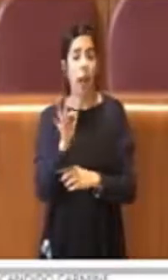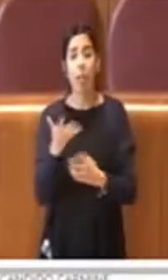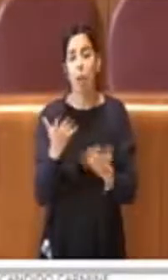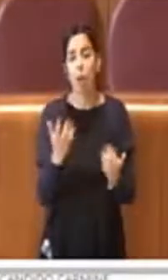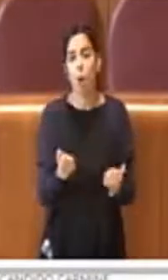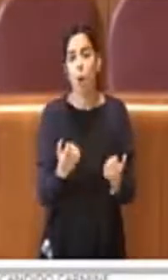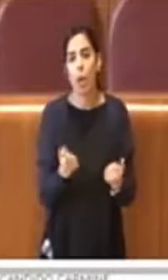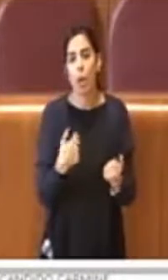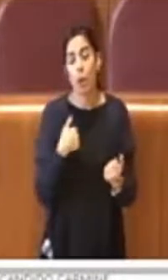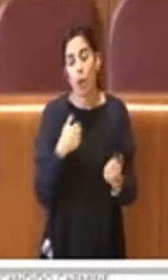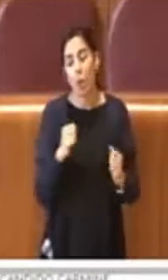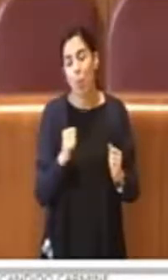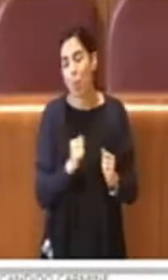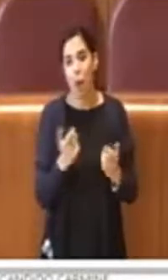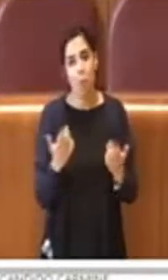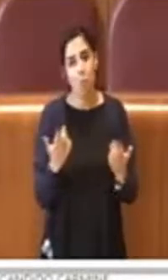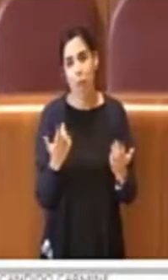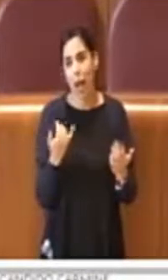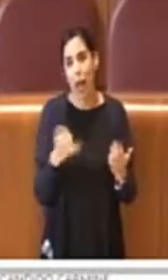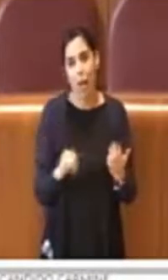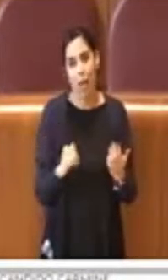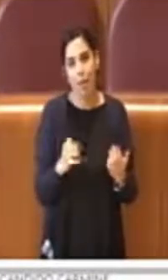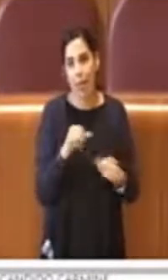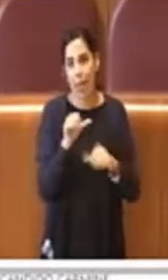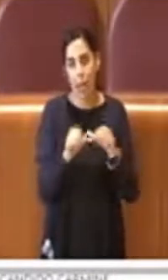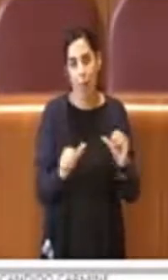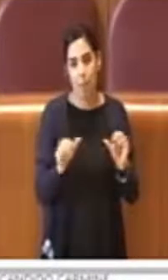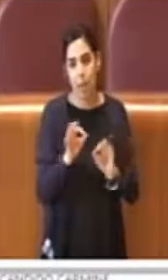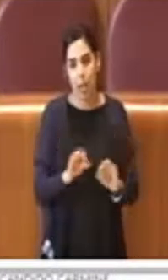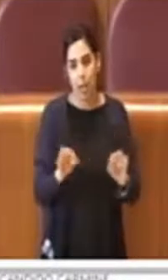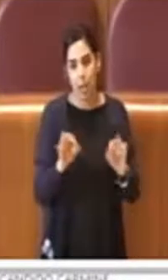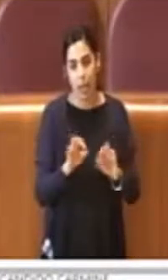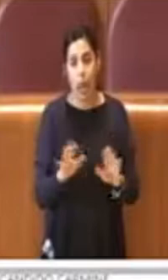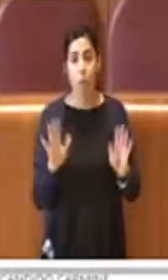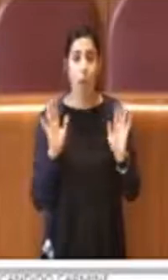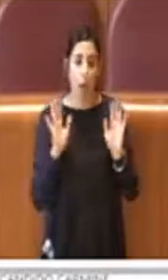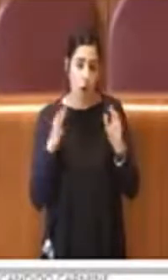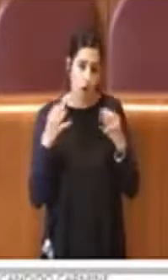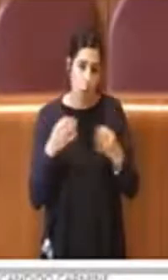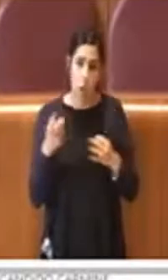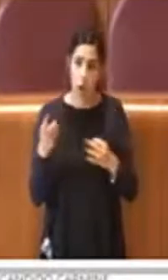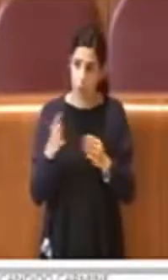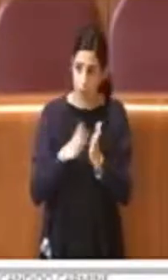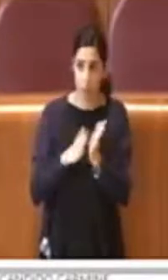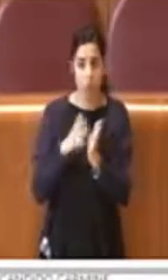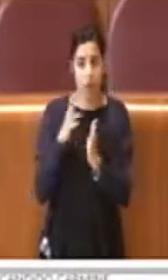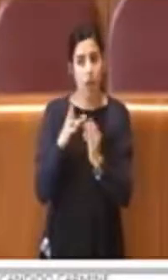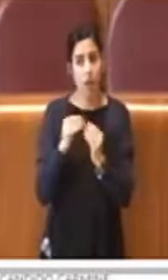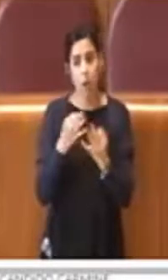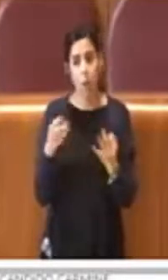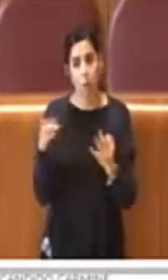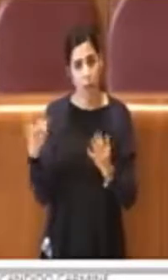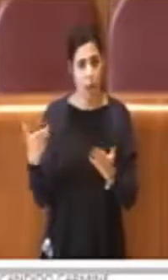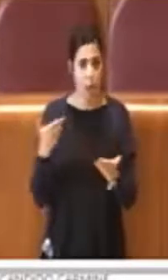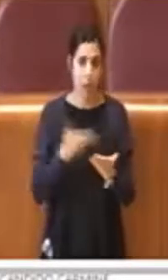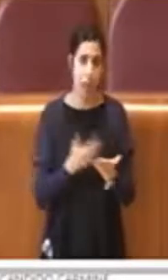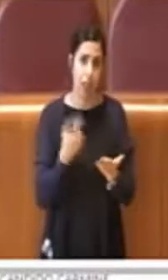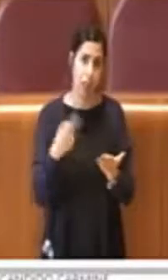ahimè, che sposterà poco, però sicuramente bene hanno fatto i colleghi a presentarla, quantomeno per